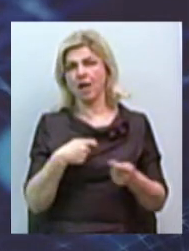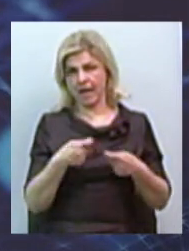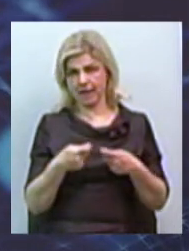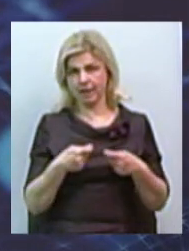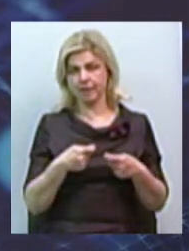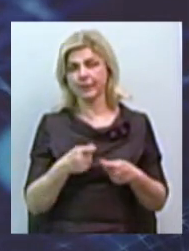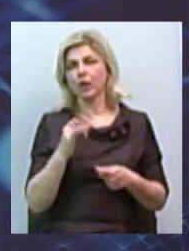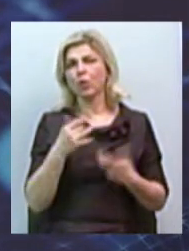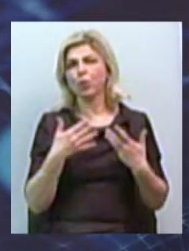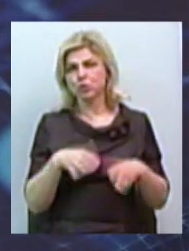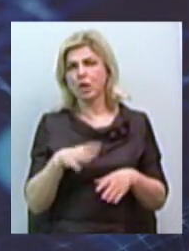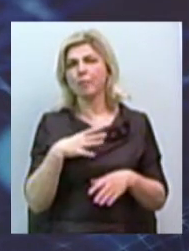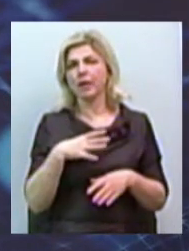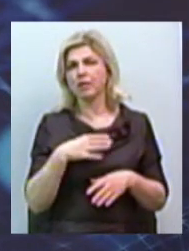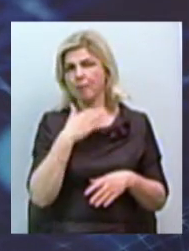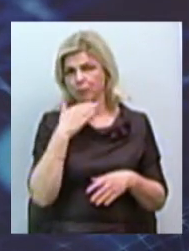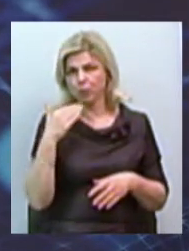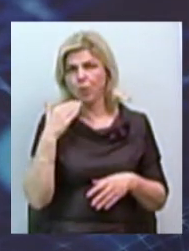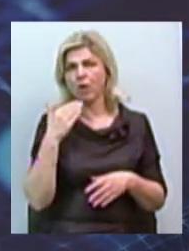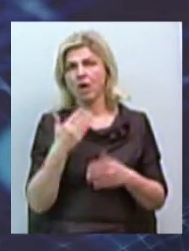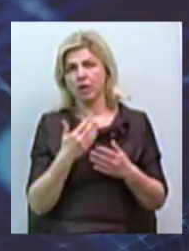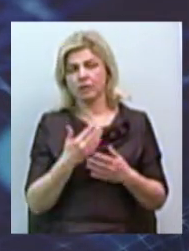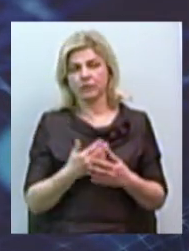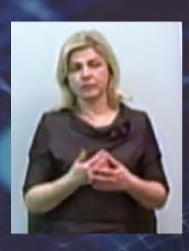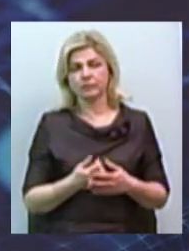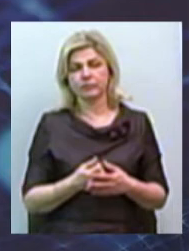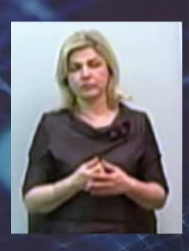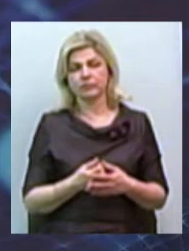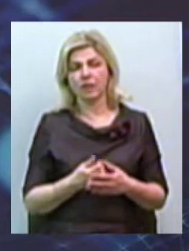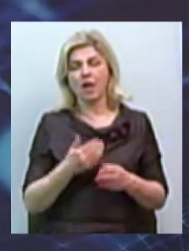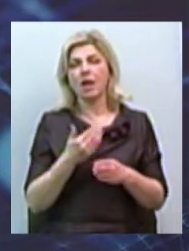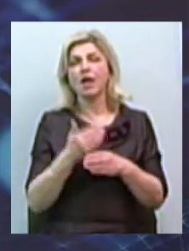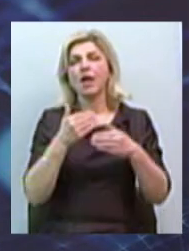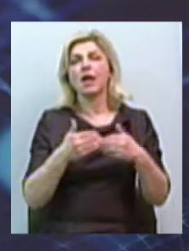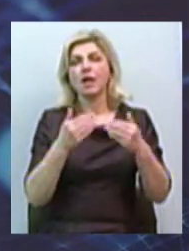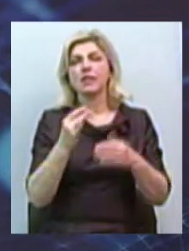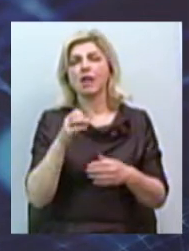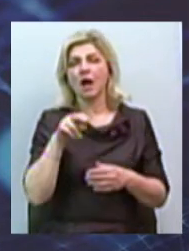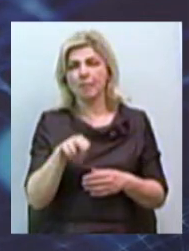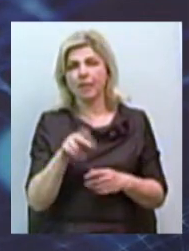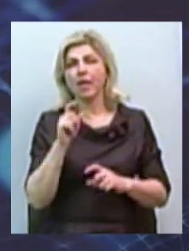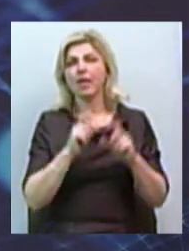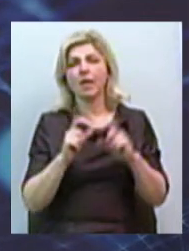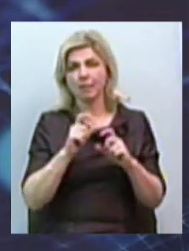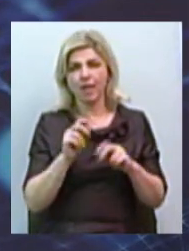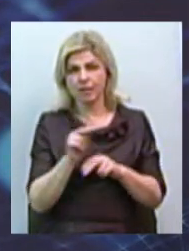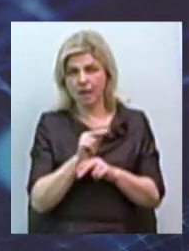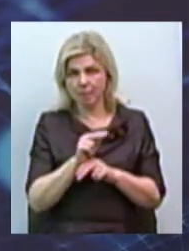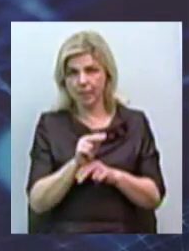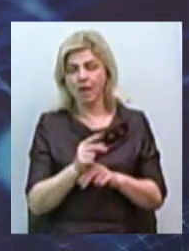Уже було несколько волн этапів химиотерапії. Вначале появились химиопрепараты, потом вони